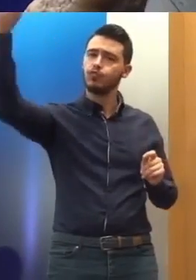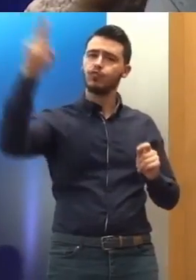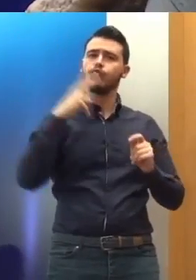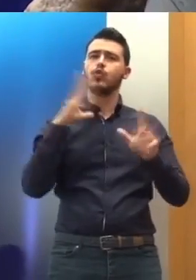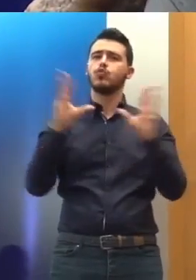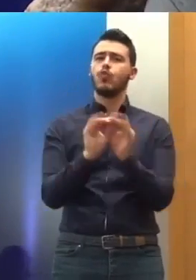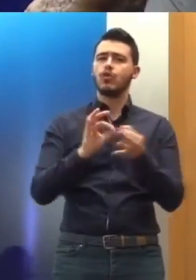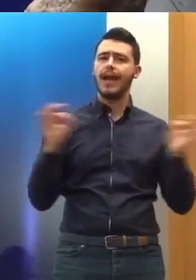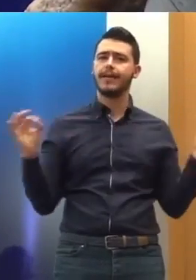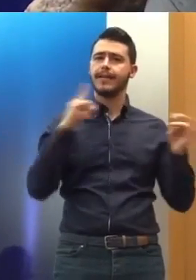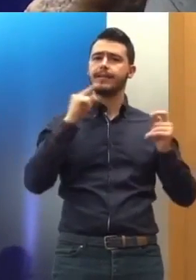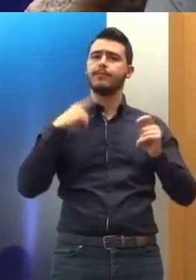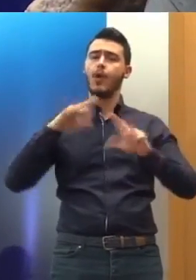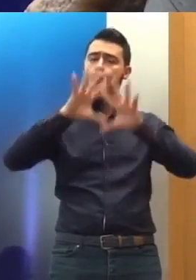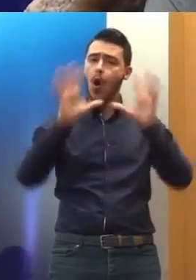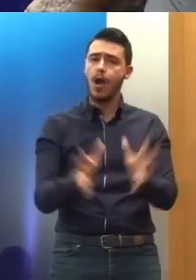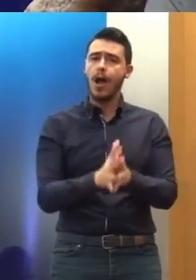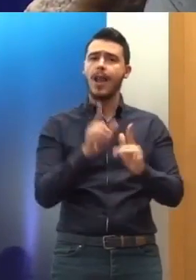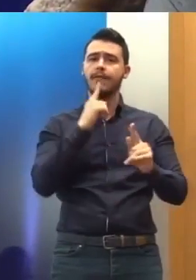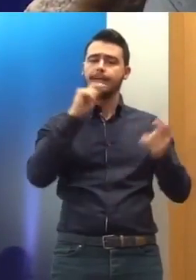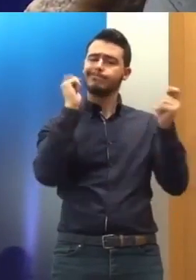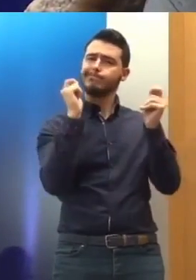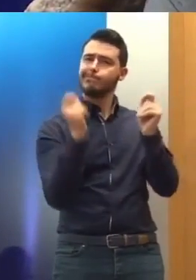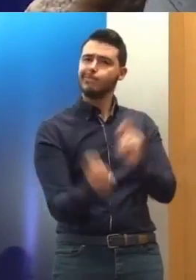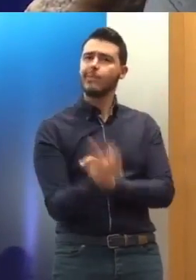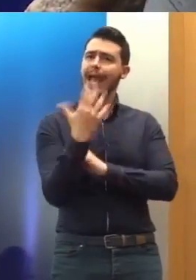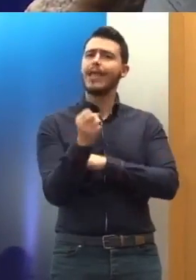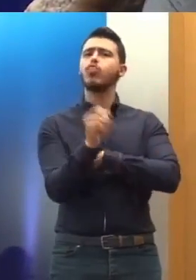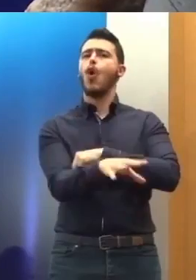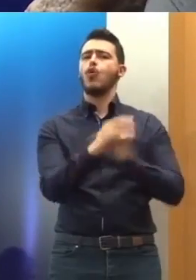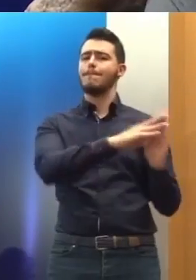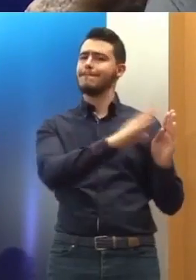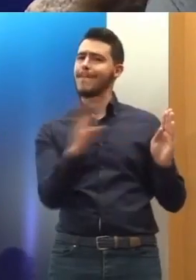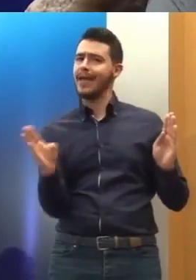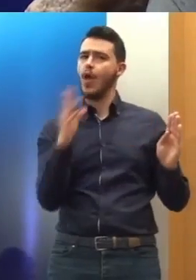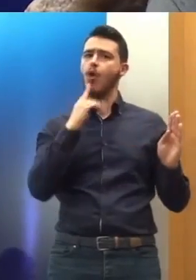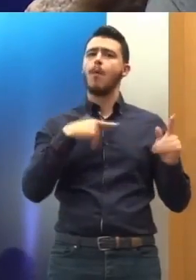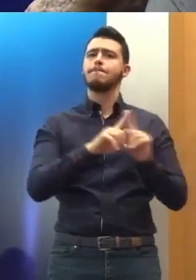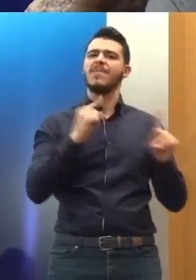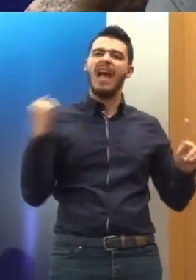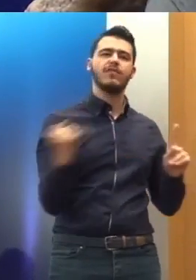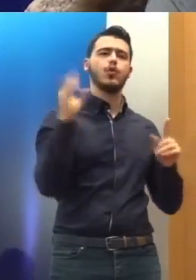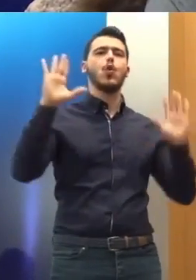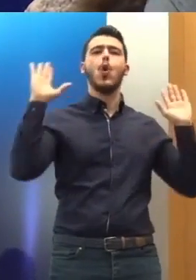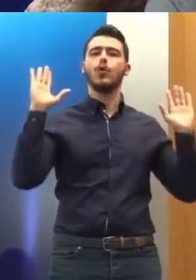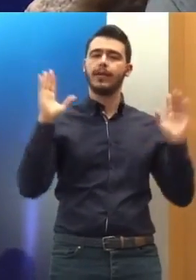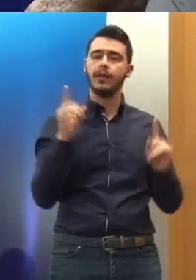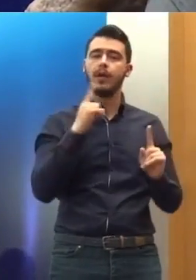σχεδόν μόνο περιοδικές επισκέψεις, δηλαδή οι κανονικές επισκέψεις